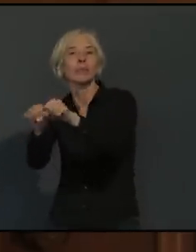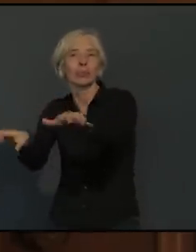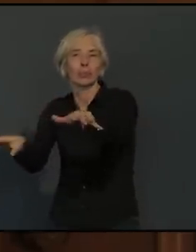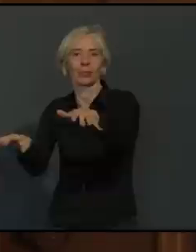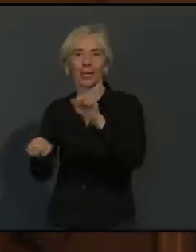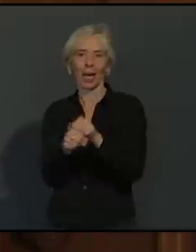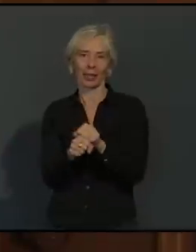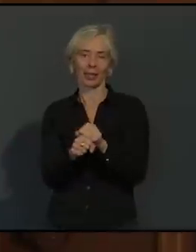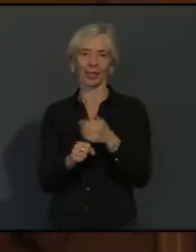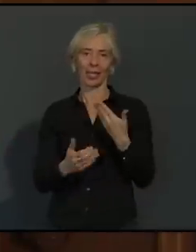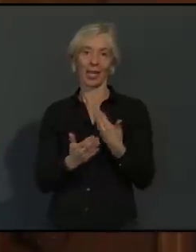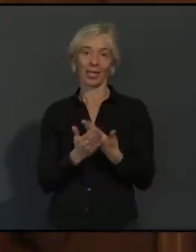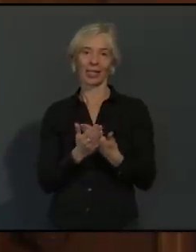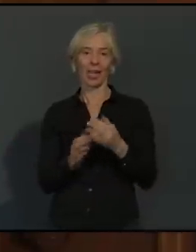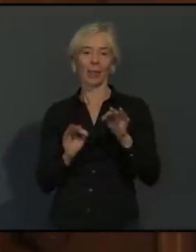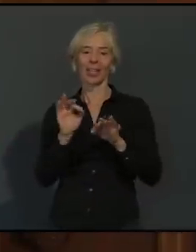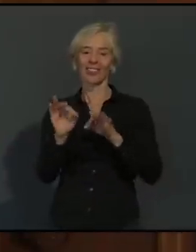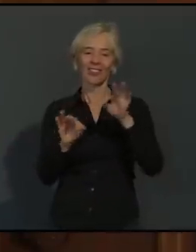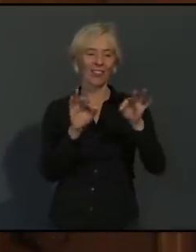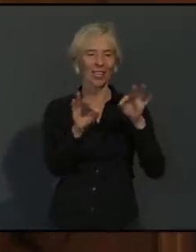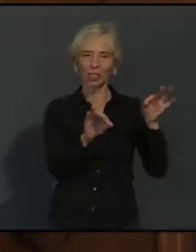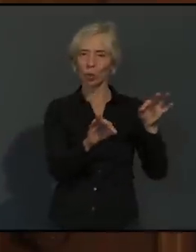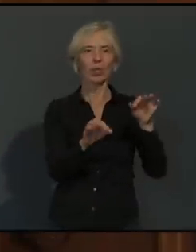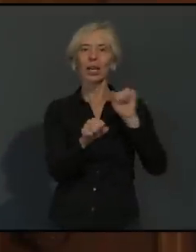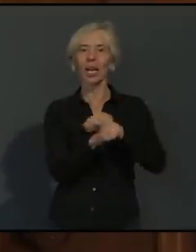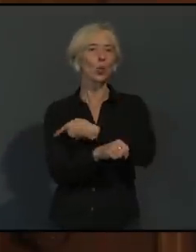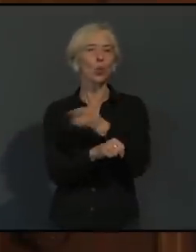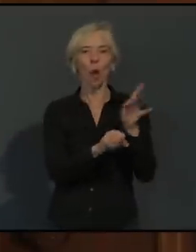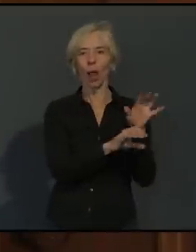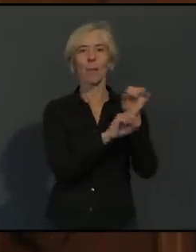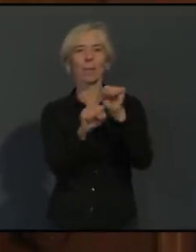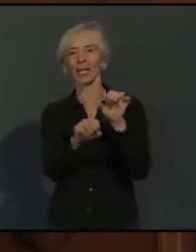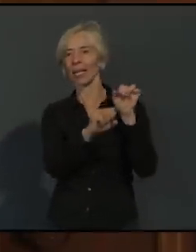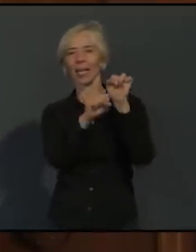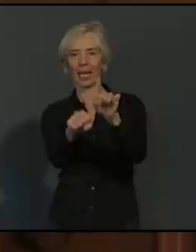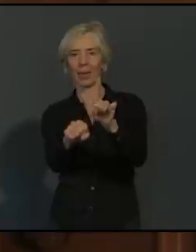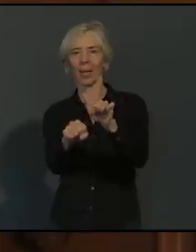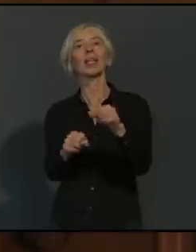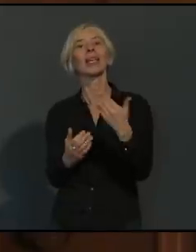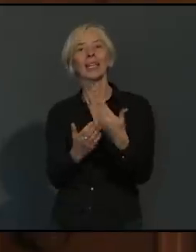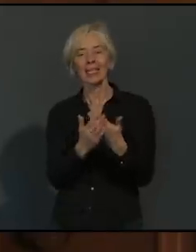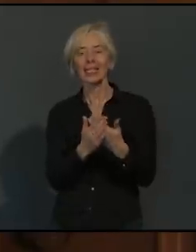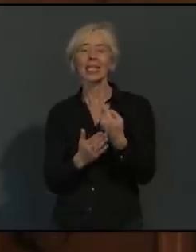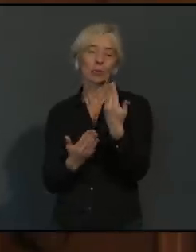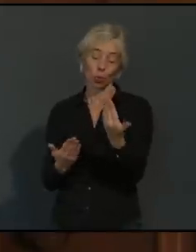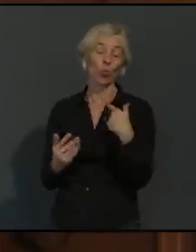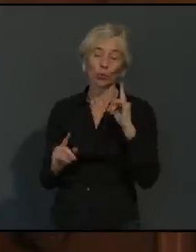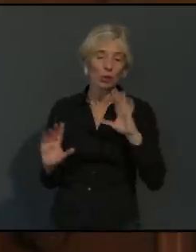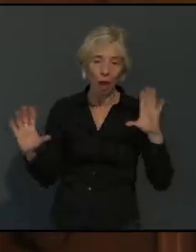Bevölkerung rasch nachlässt. Und das ist auch ein Grund, warum wir schnell dorthin müssen, dass das Infektionsgeschehen nachlässt.